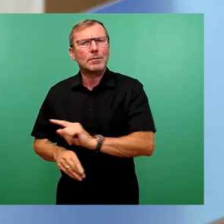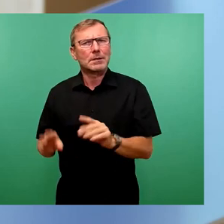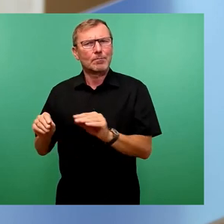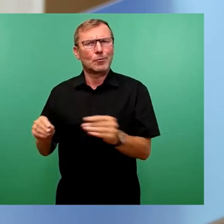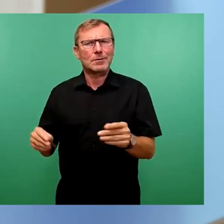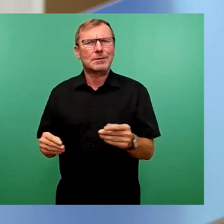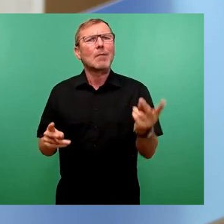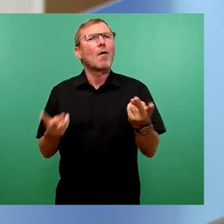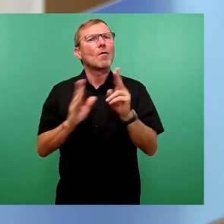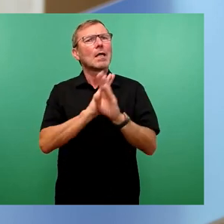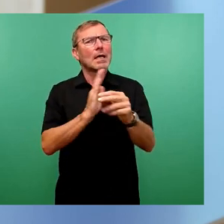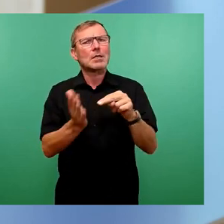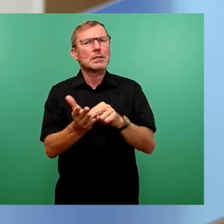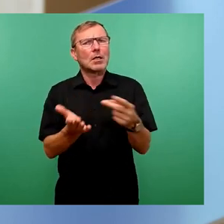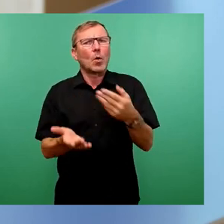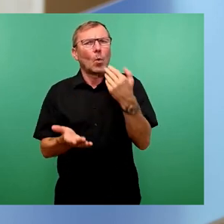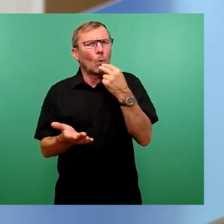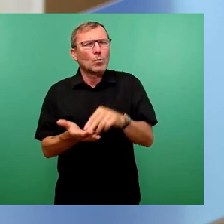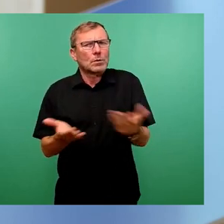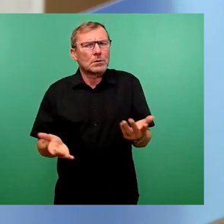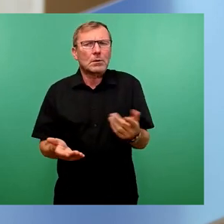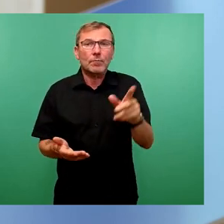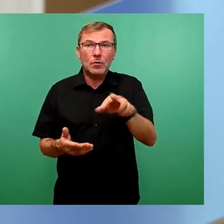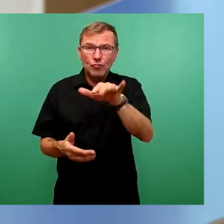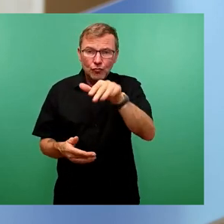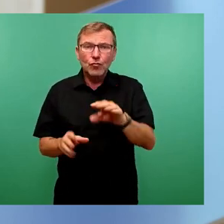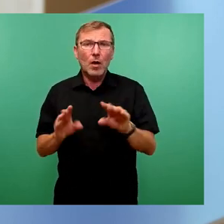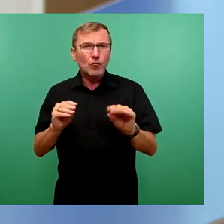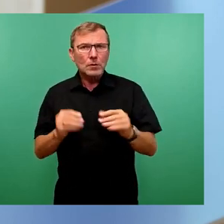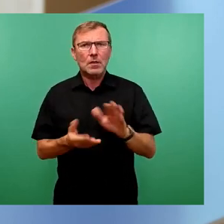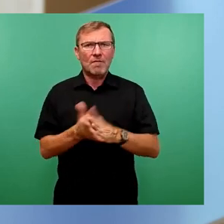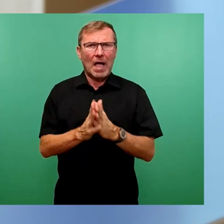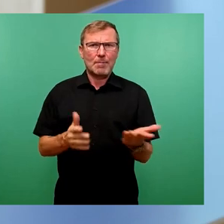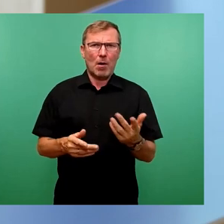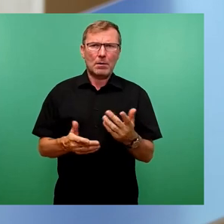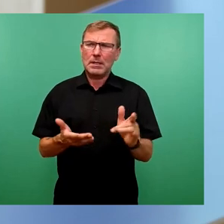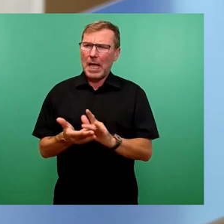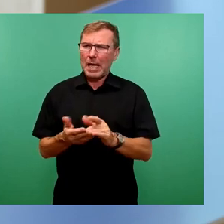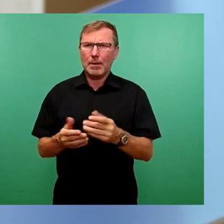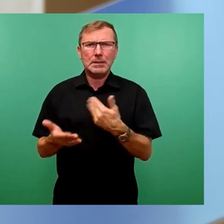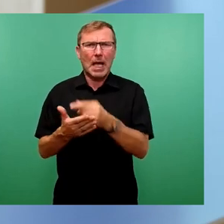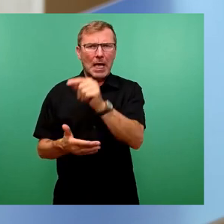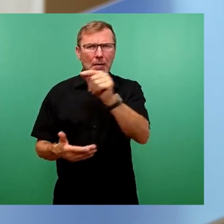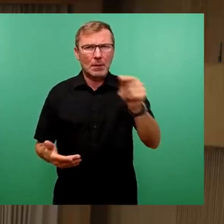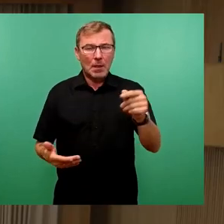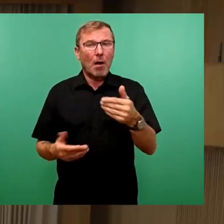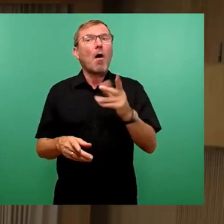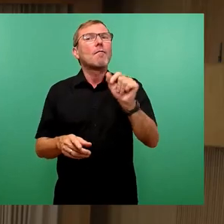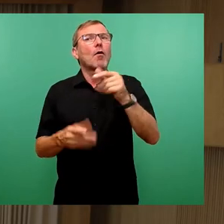nicht entgegensteht? Welche Bestimmungen und Nutzungsvereinbarungen wurden hier gegebenenfalls mit Anbietern der iPads getroffen und warum wurden diese so gemacht?